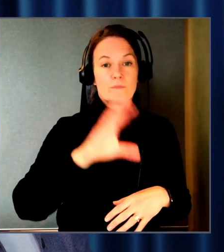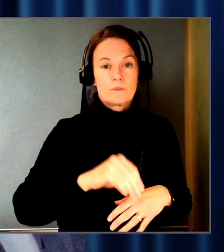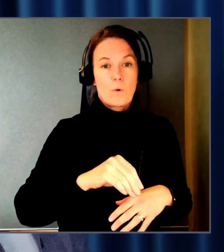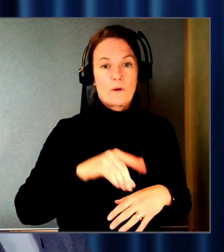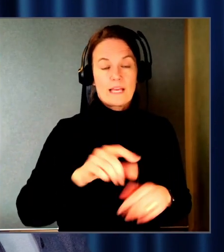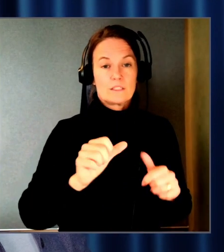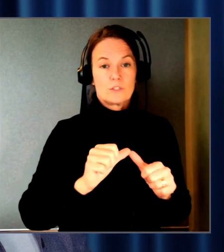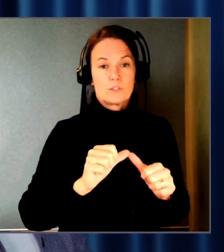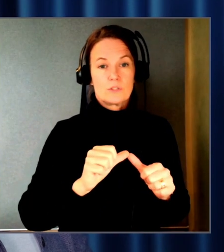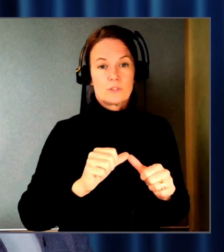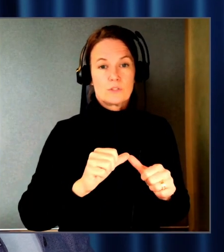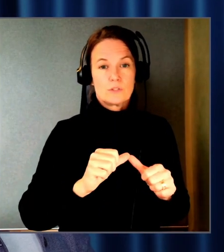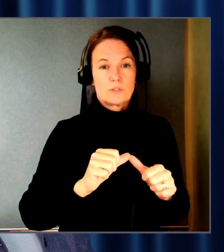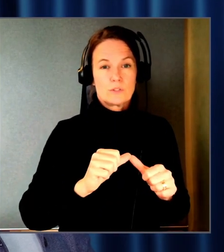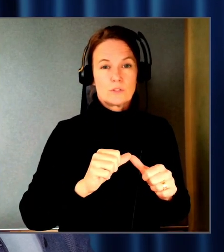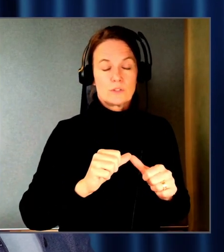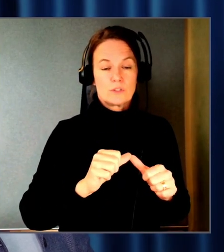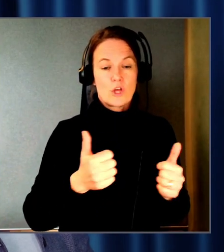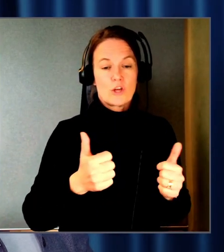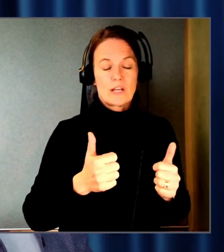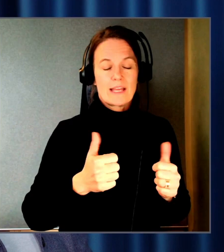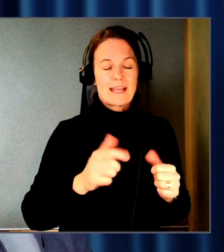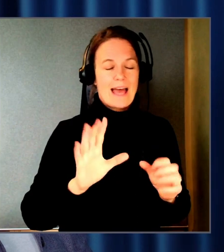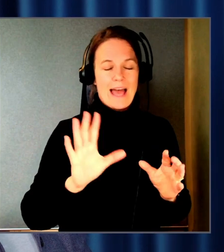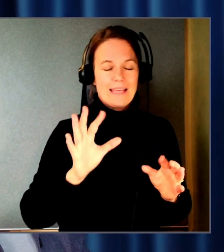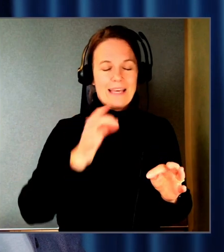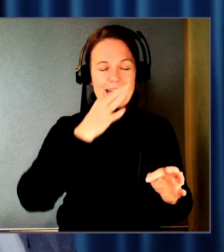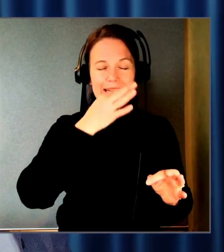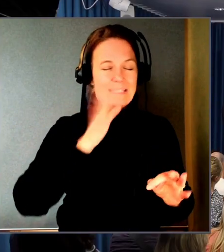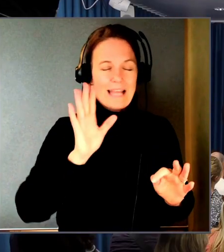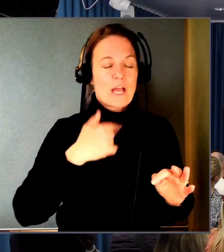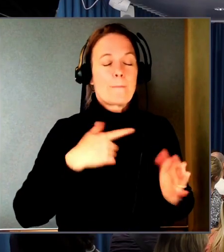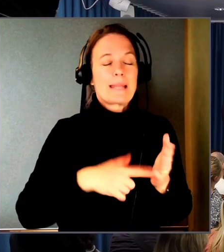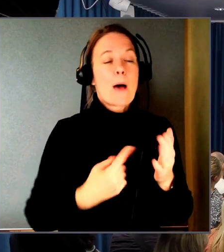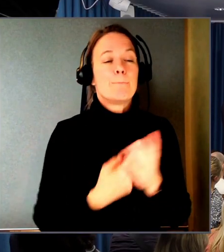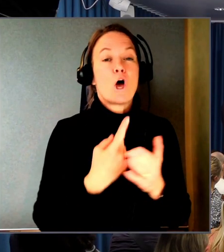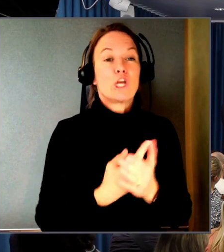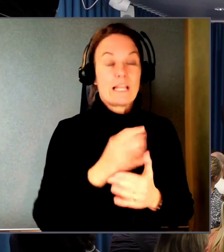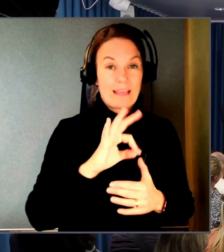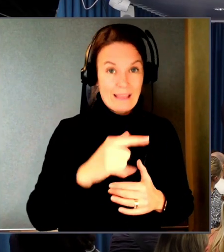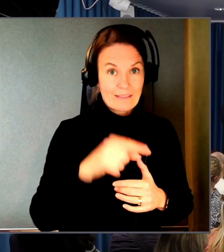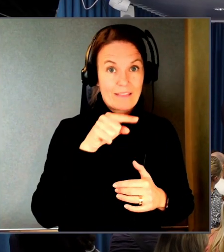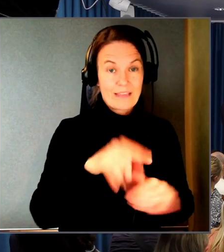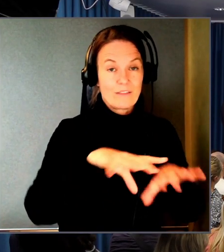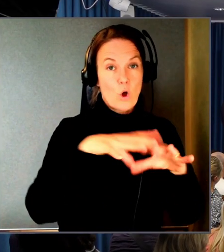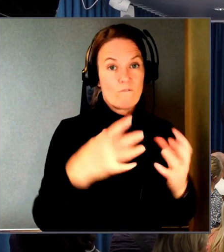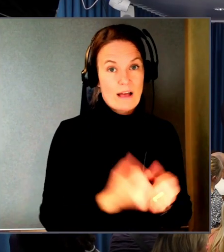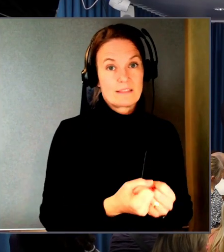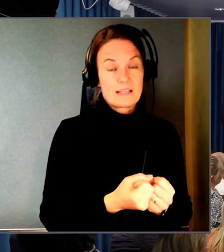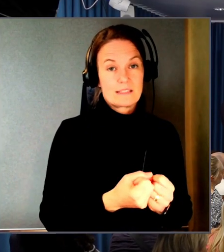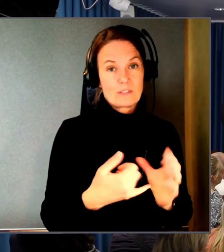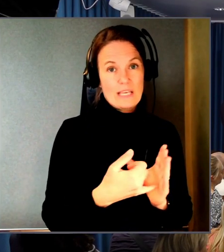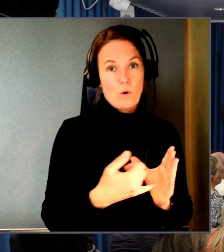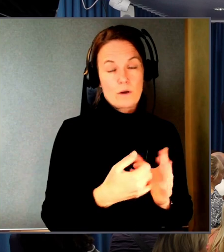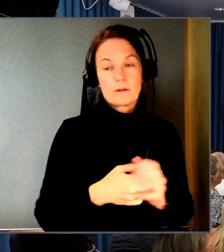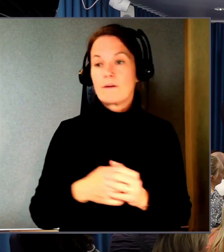större. Jag säger ju inte risk då utan möjlighet att den omfattas. Man kan väl eftersom det här var